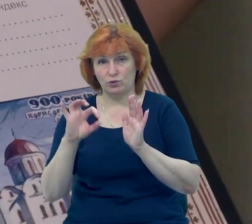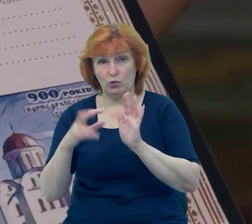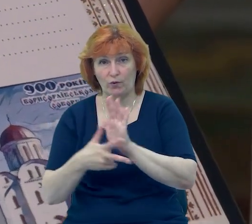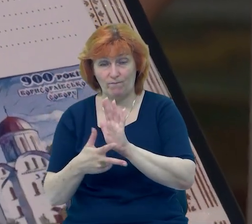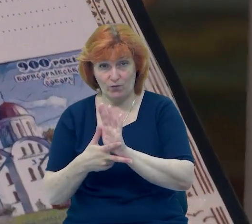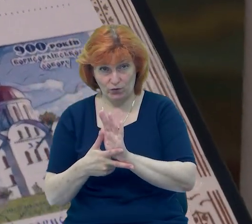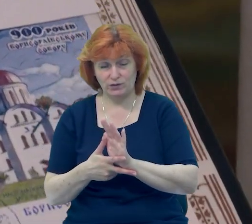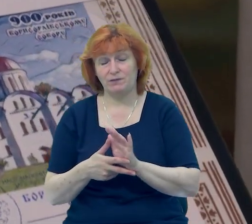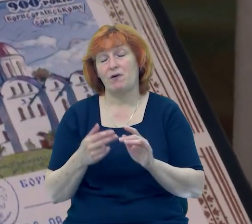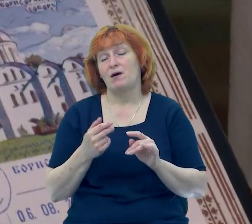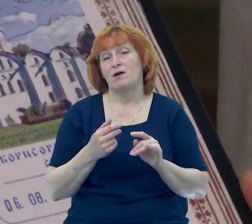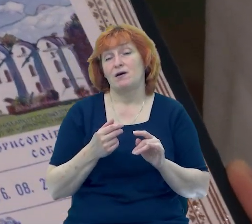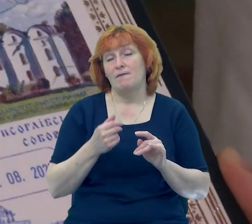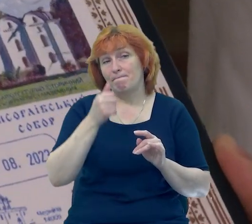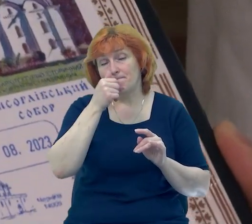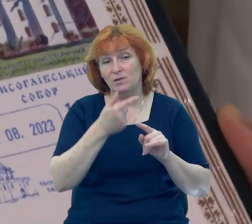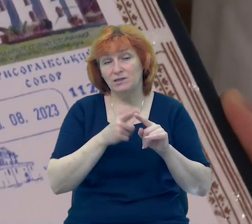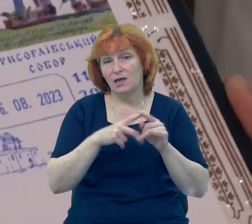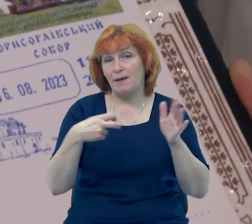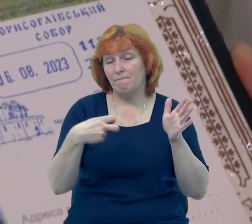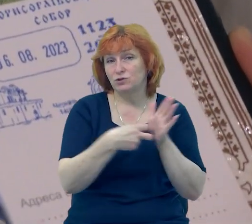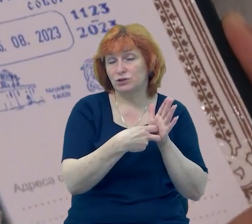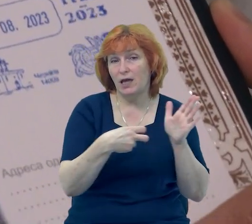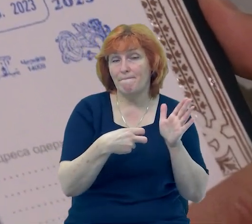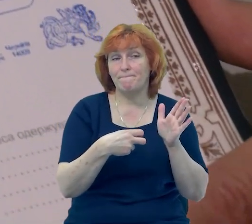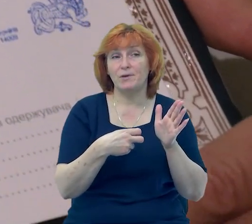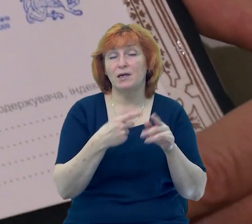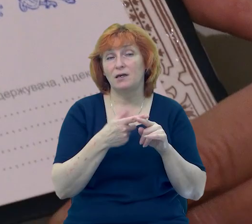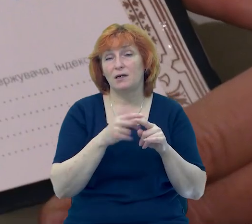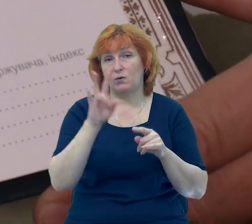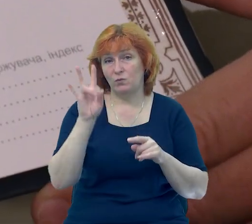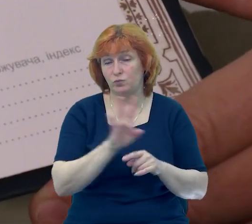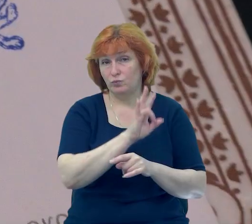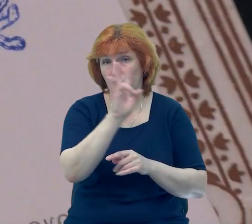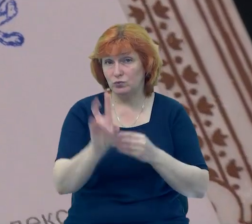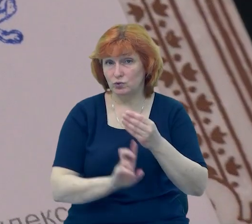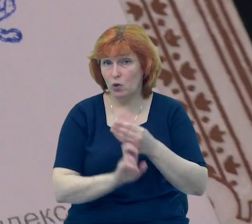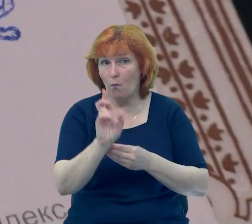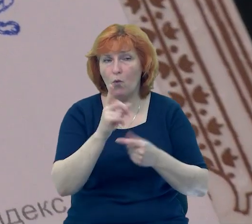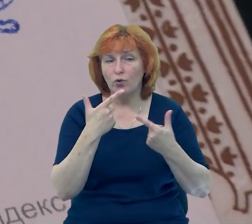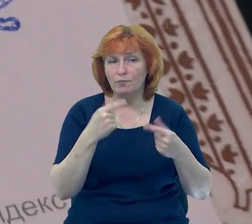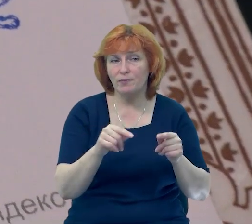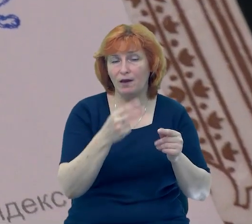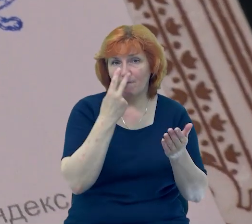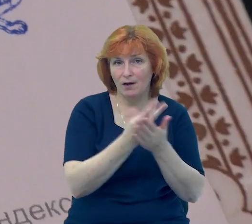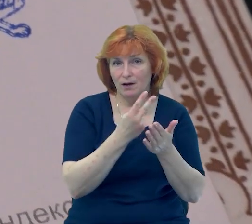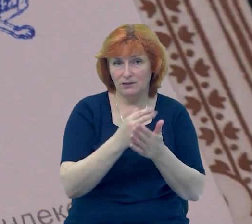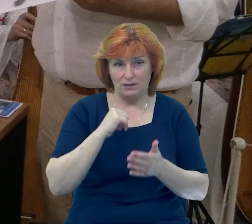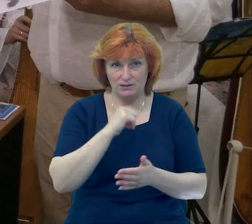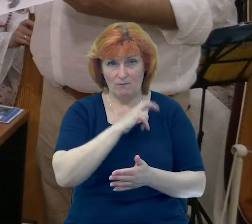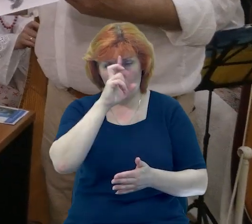І безпосередньо штемпель собору, де бачимо зображення самого Давида